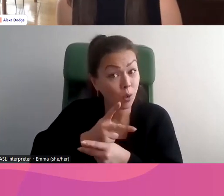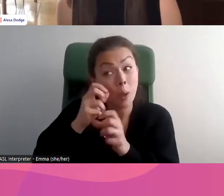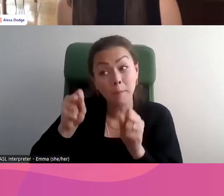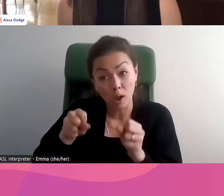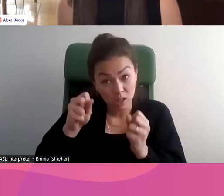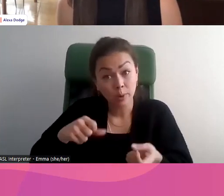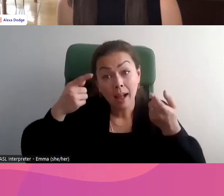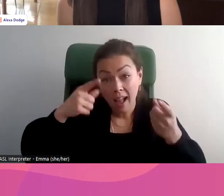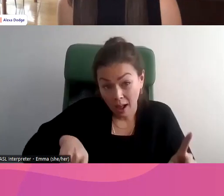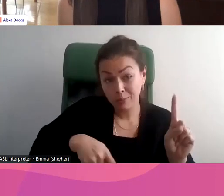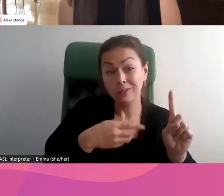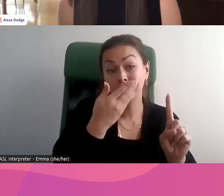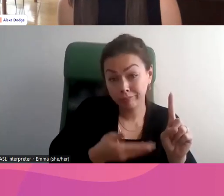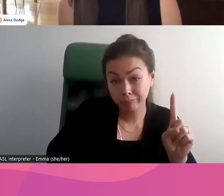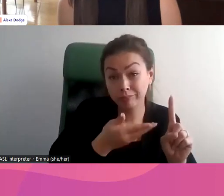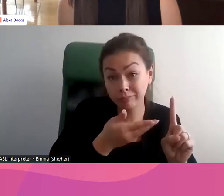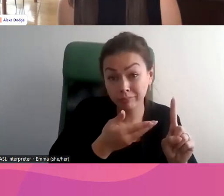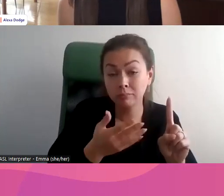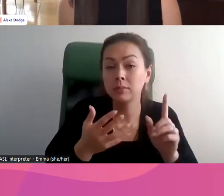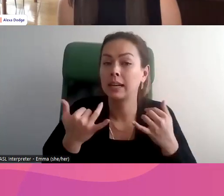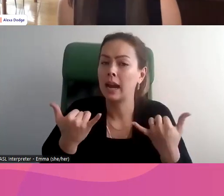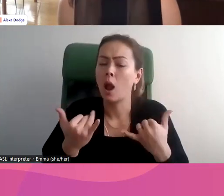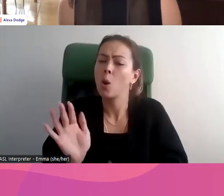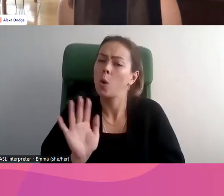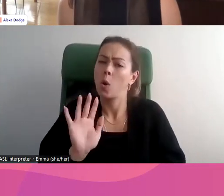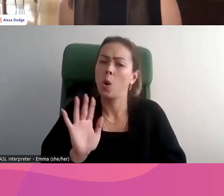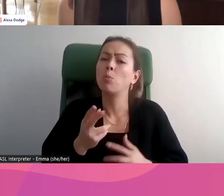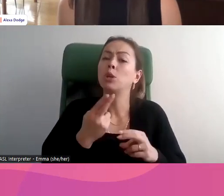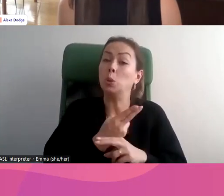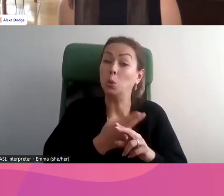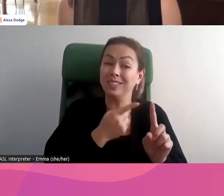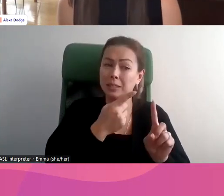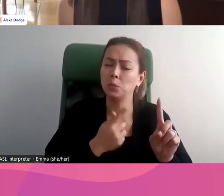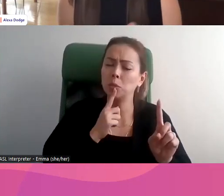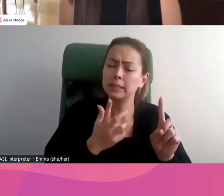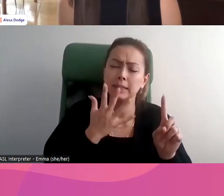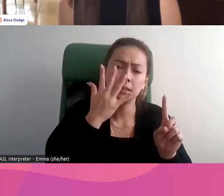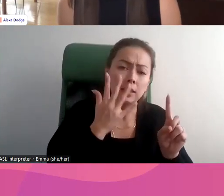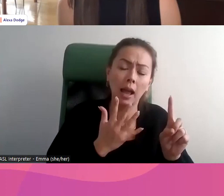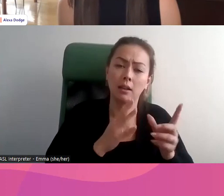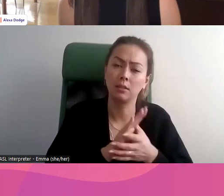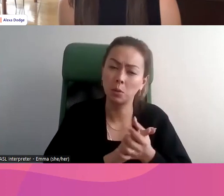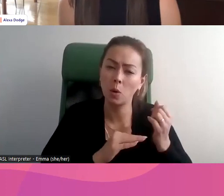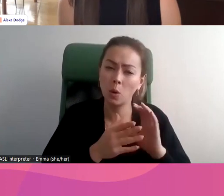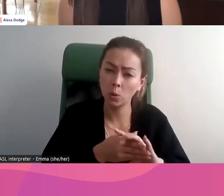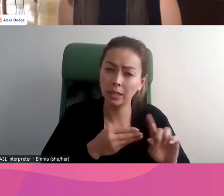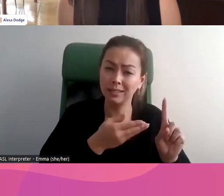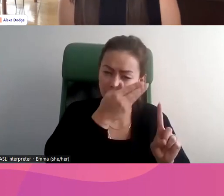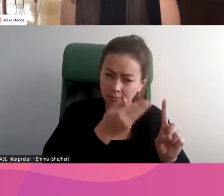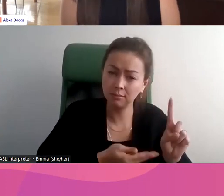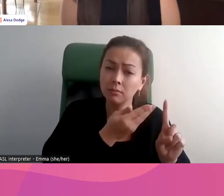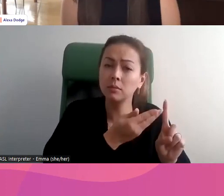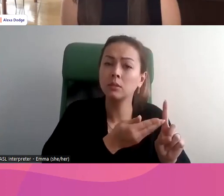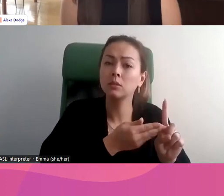attention aux préjudices technologiques. Nous voulons changer le récit et utiliser ces cas tragiques comme point de lancement pour parler